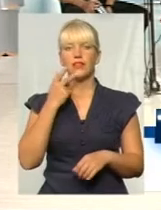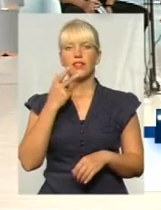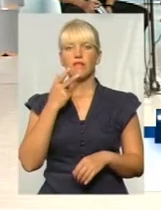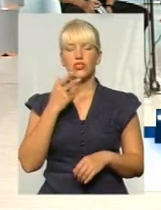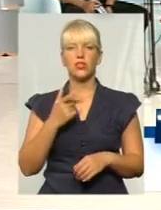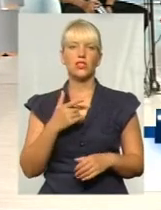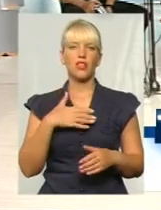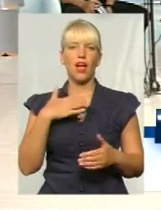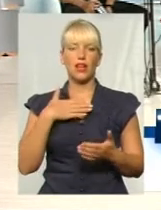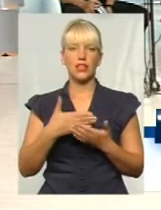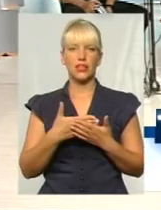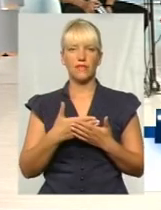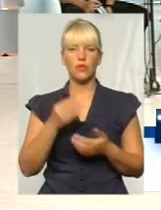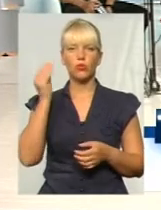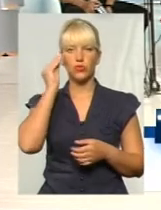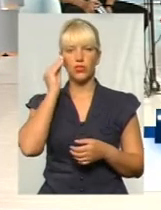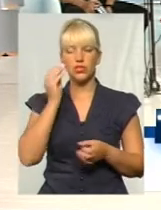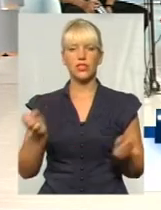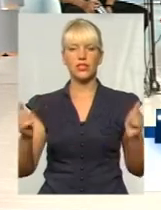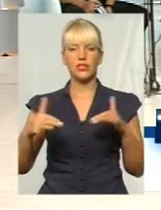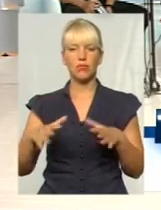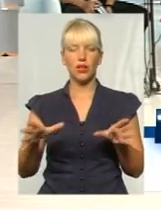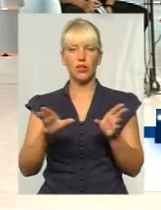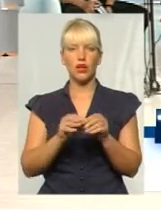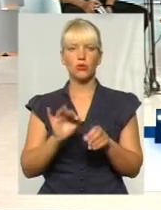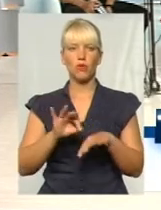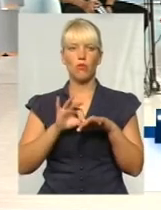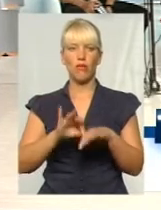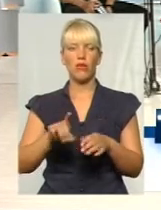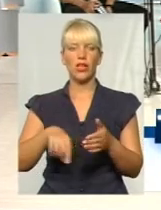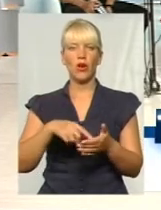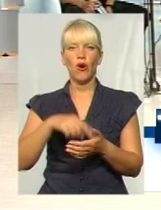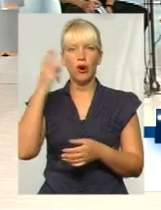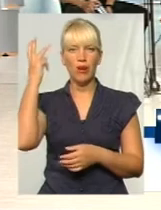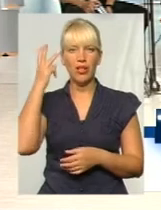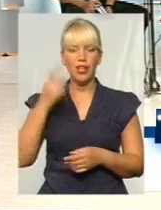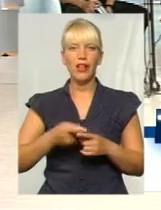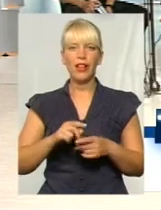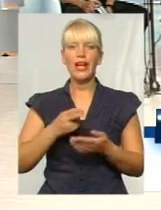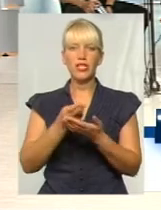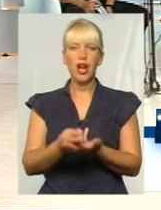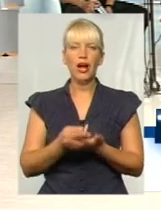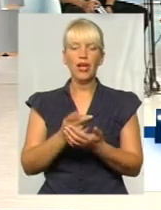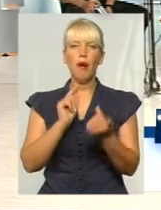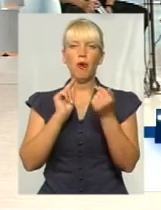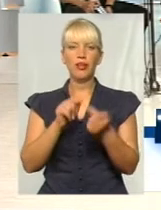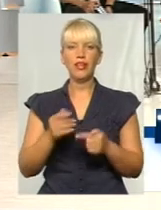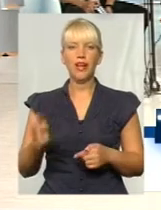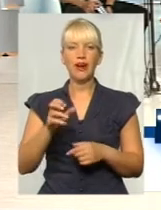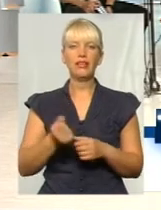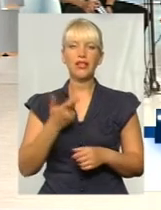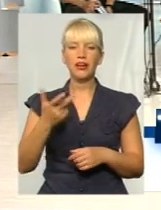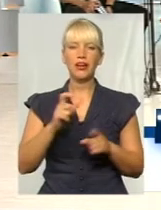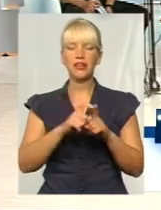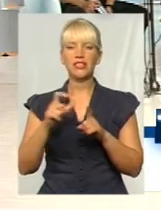займає активну позицію, зібрались разом і провели у Хмельницькому так званий лежачий протест. Давайте кілька слів,